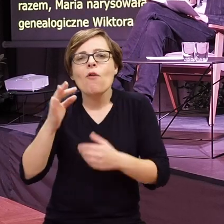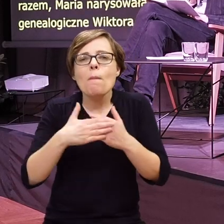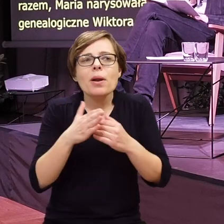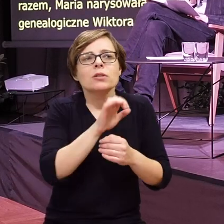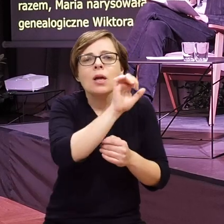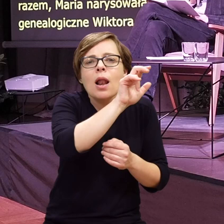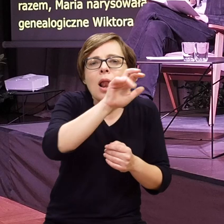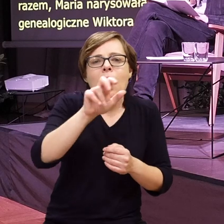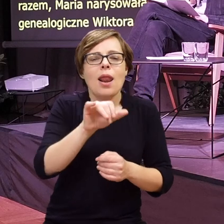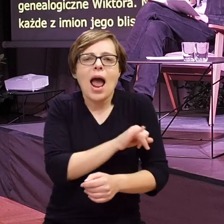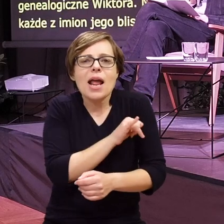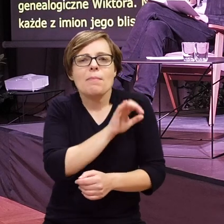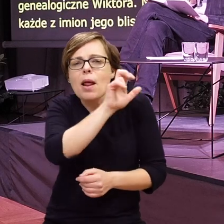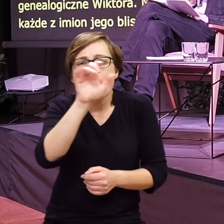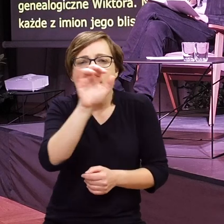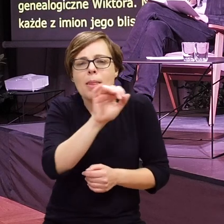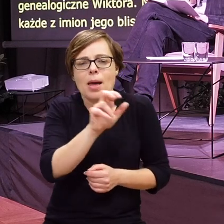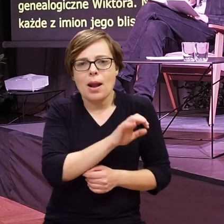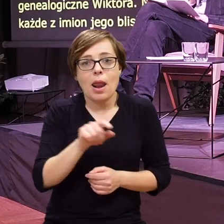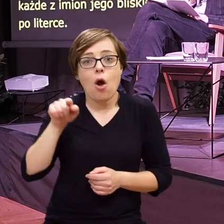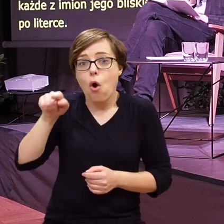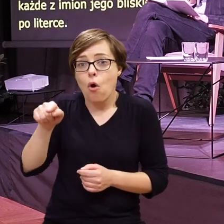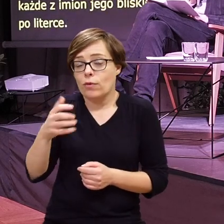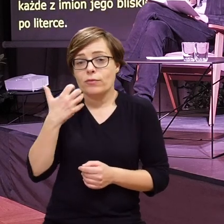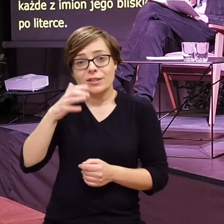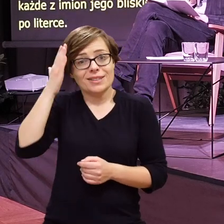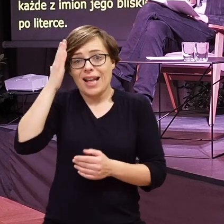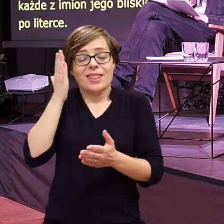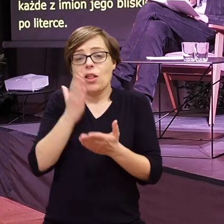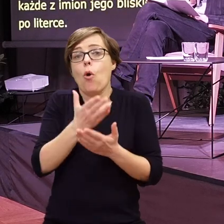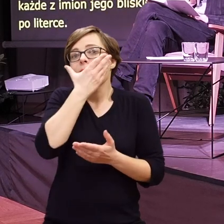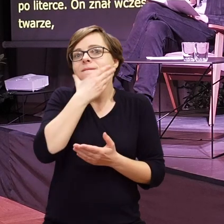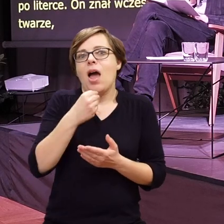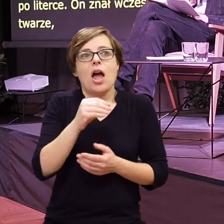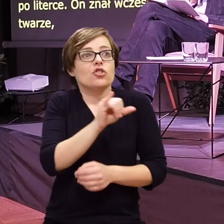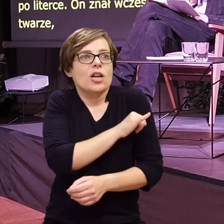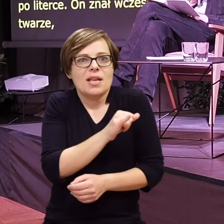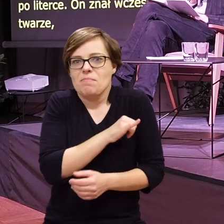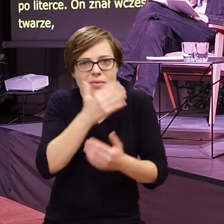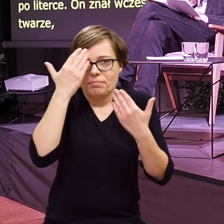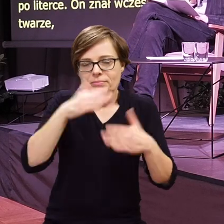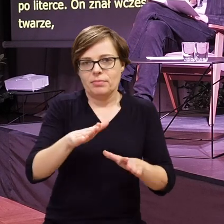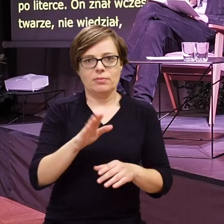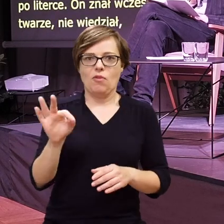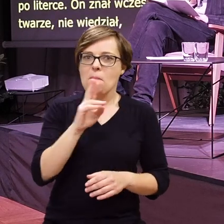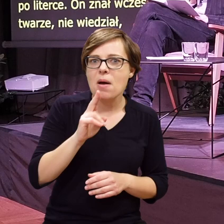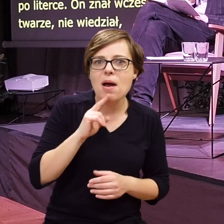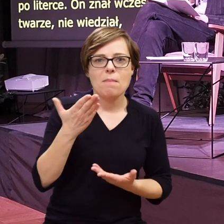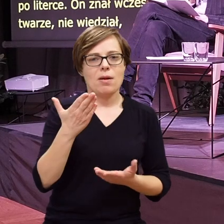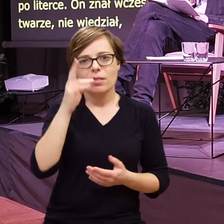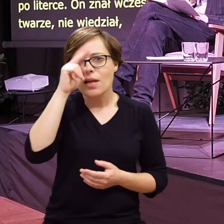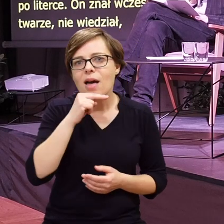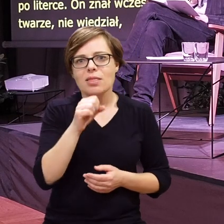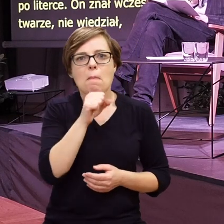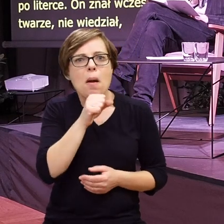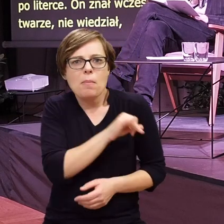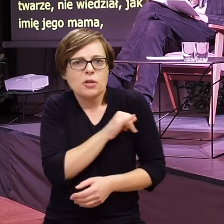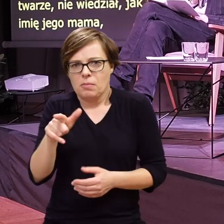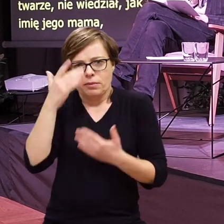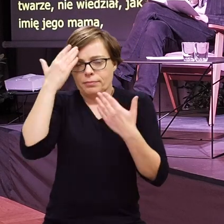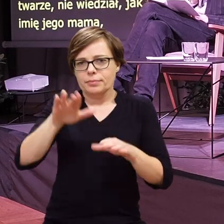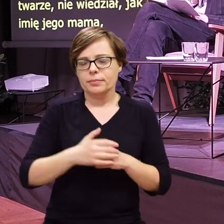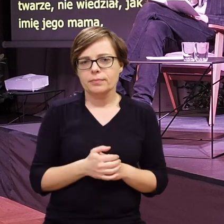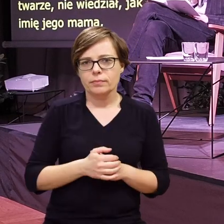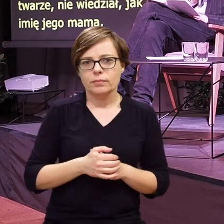imion jego bliskich, literka po literce. On znał wcześniej tylko twarze. Nie wiedział, jak mieli na imię jego mama, tata ani babcia.